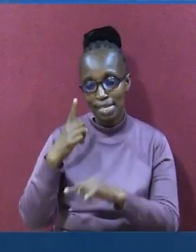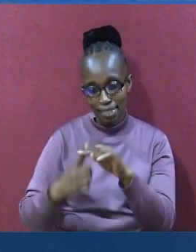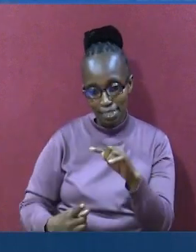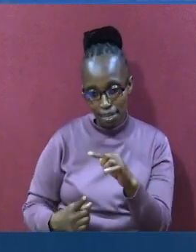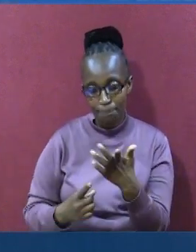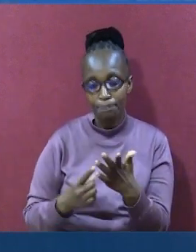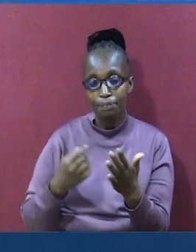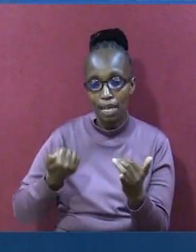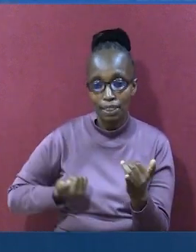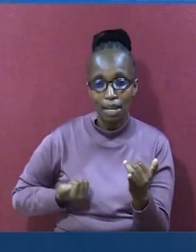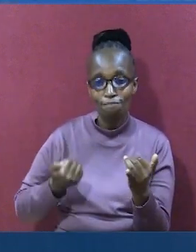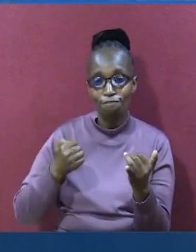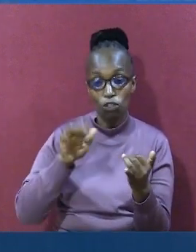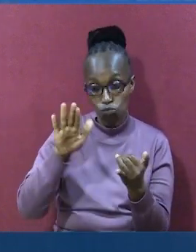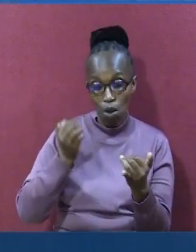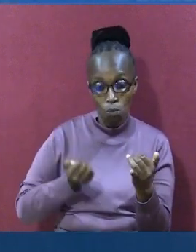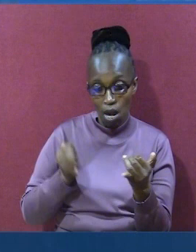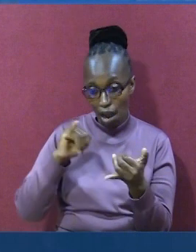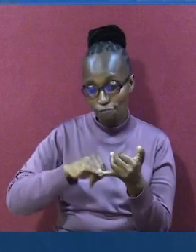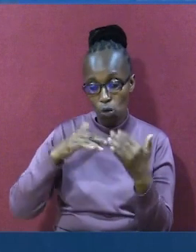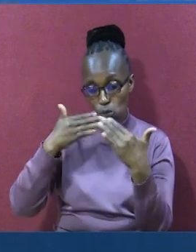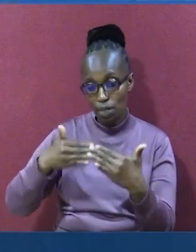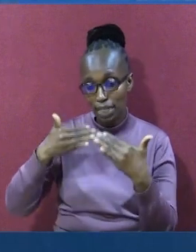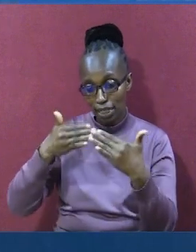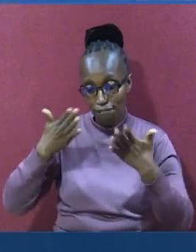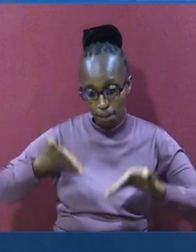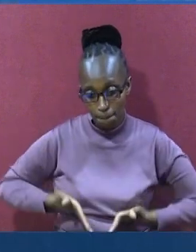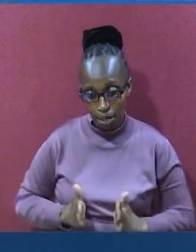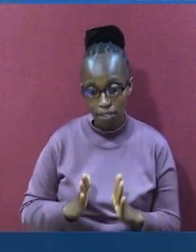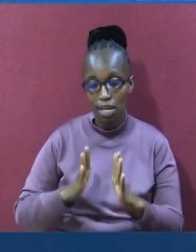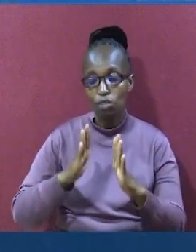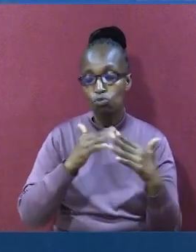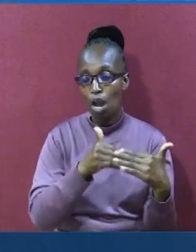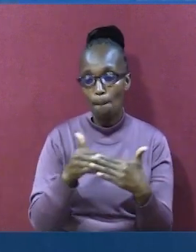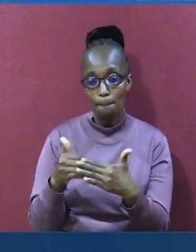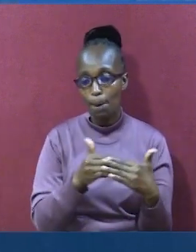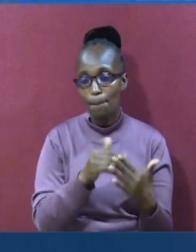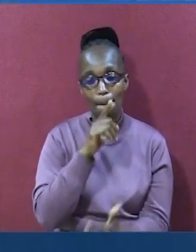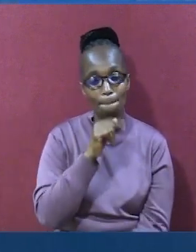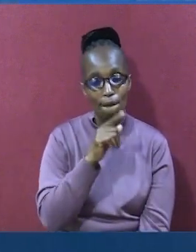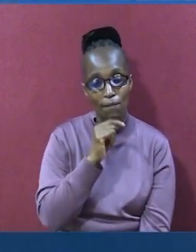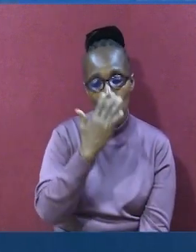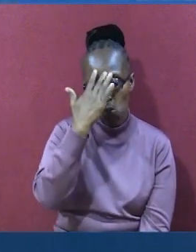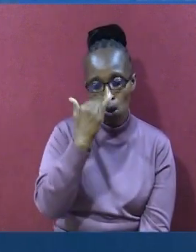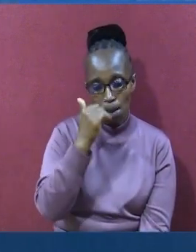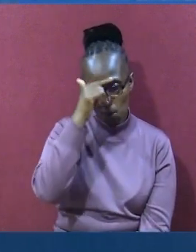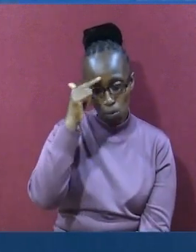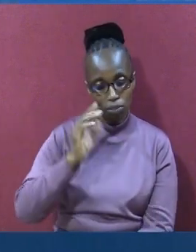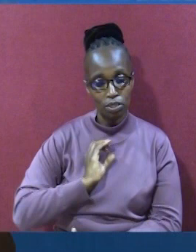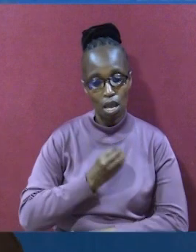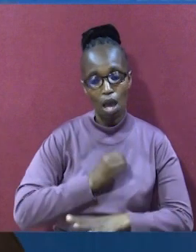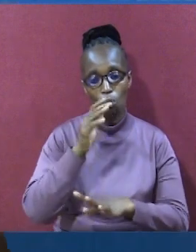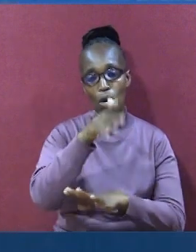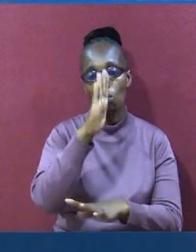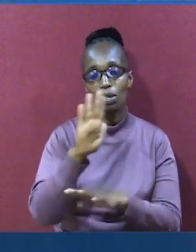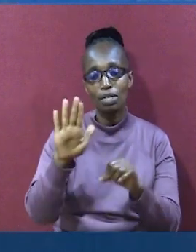umakani. Tanzama mkeo atapata muana wakiume. Our God. God of promise. A promise